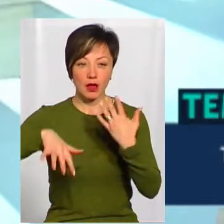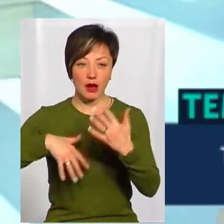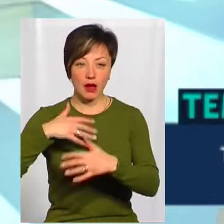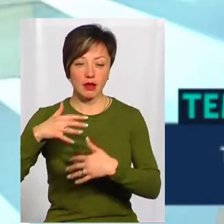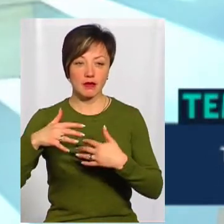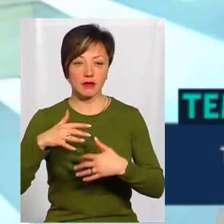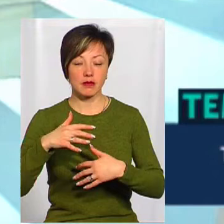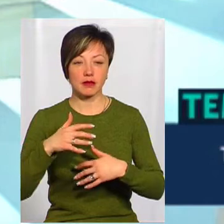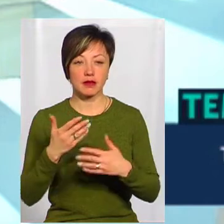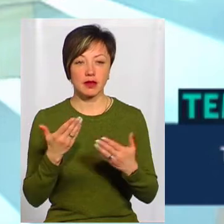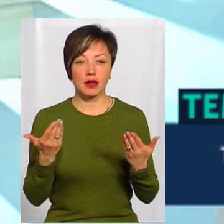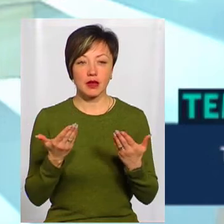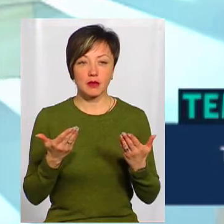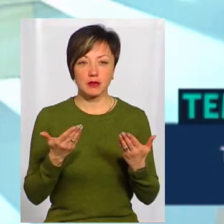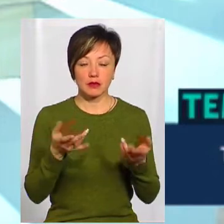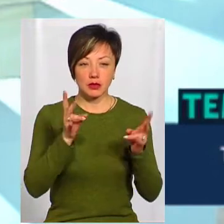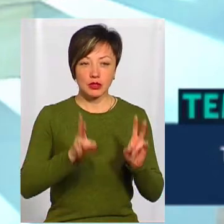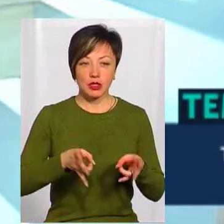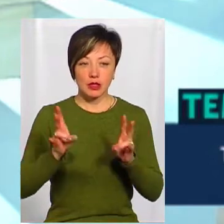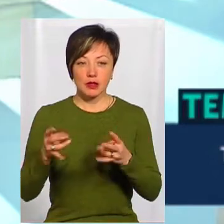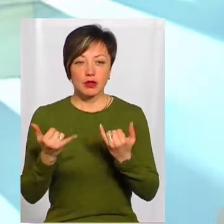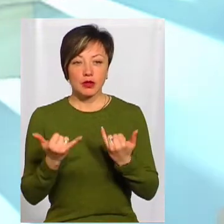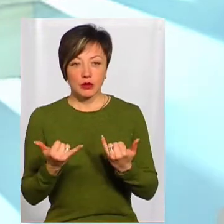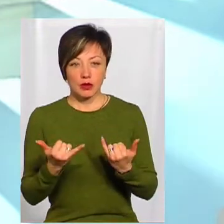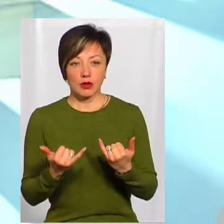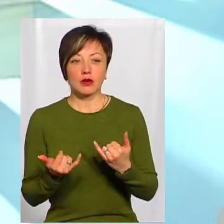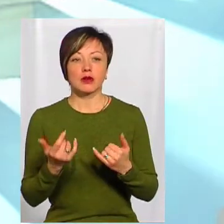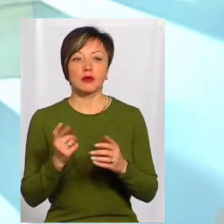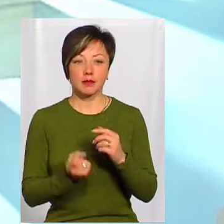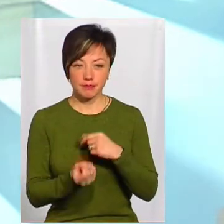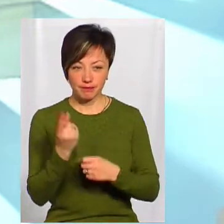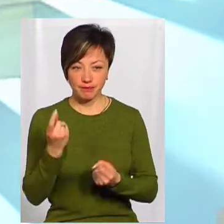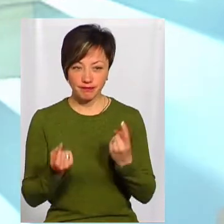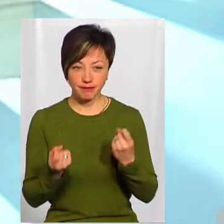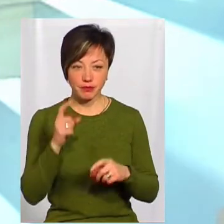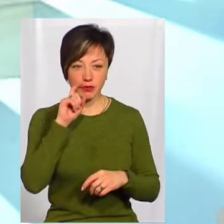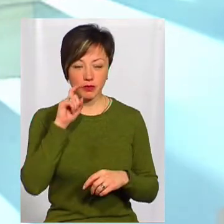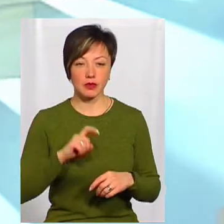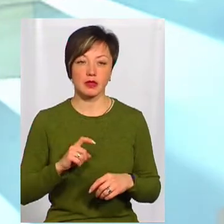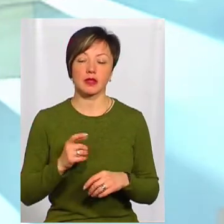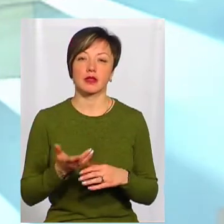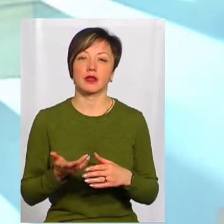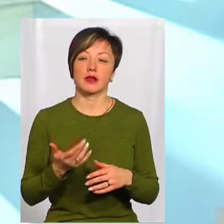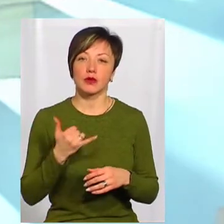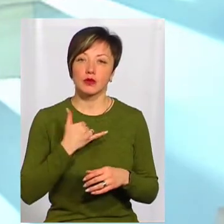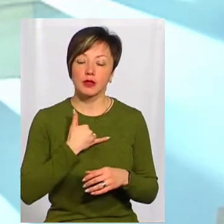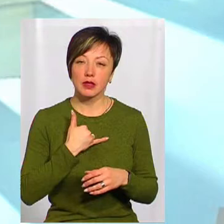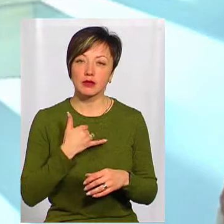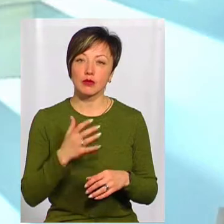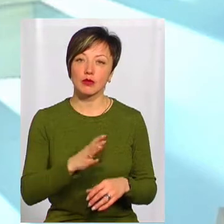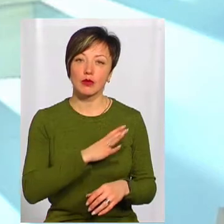катринів, які там жертвують. Сьогодні вони доходять до України, сьогодні є вже проблема. З іншої сторони, в нас